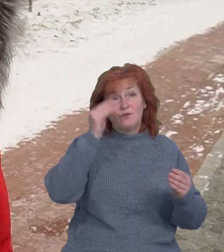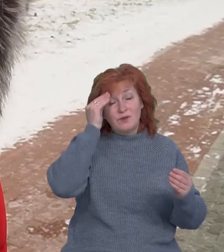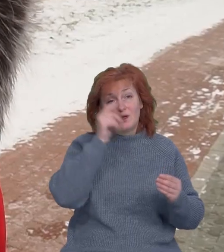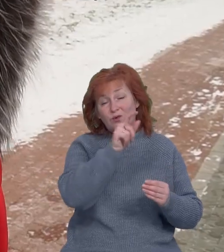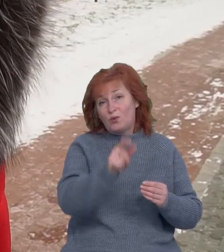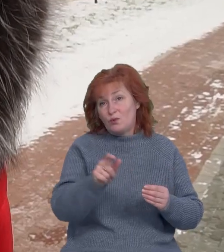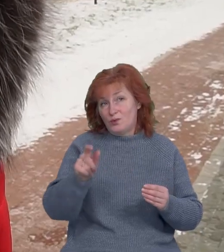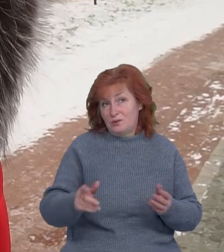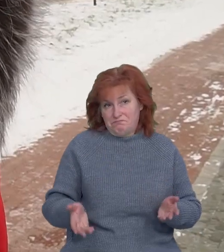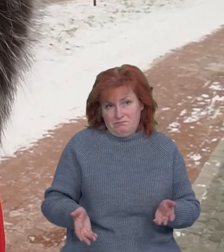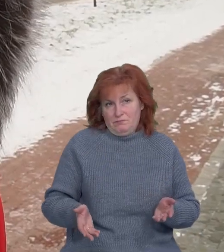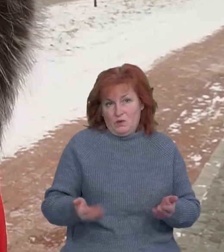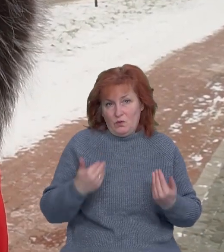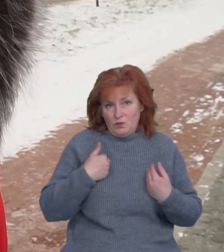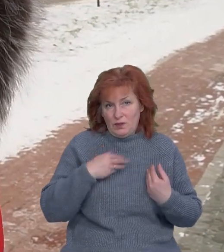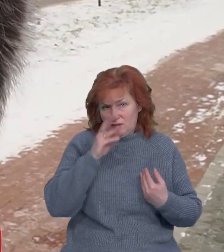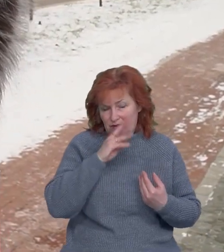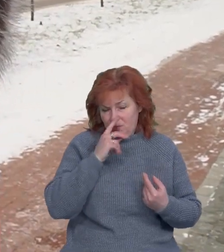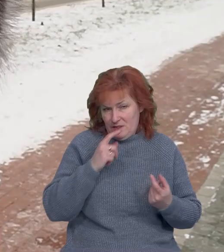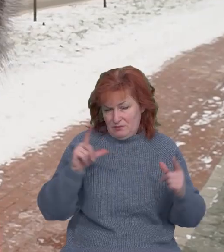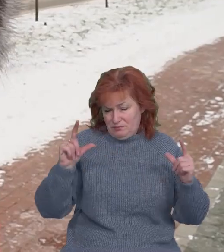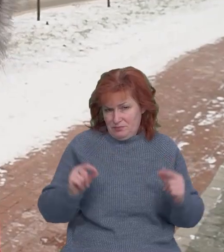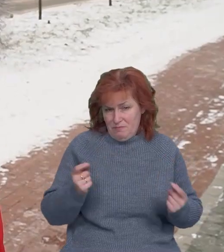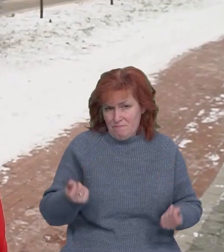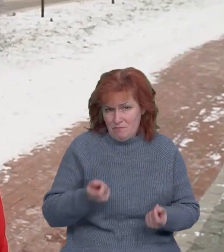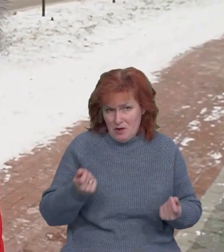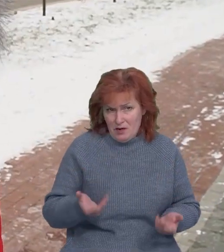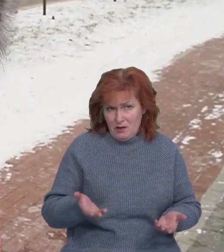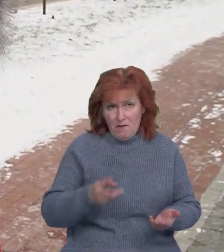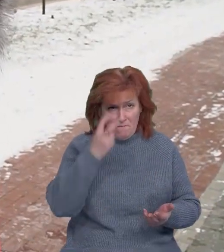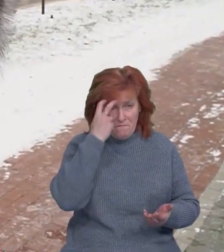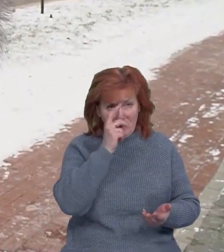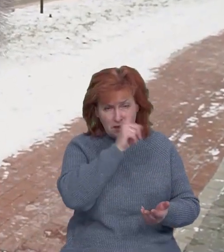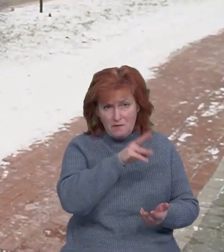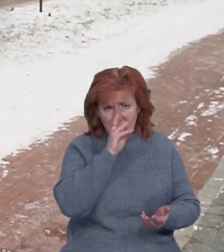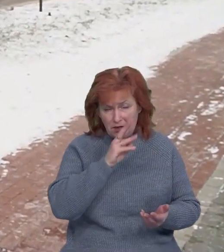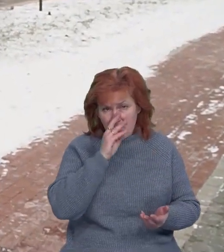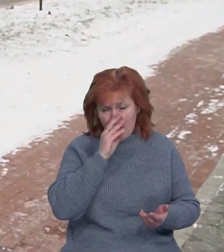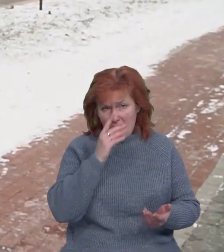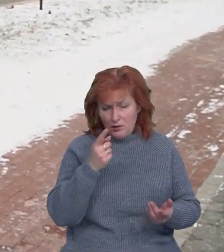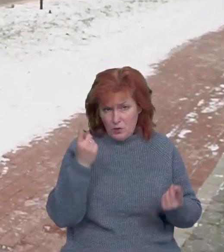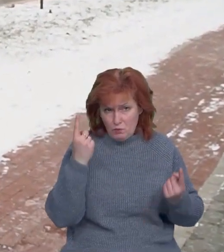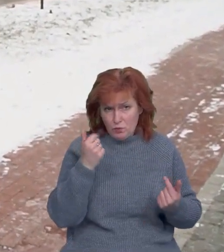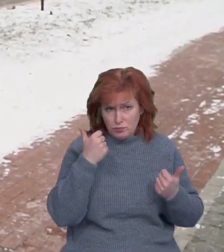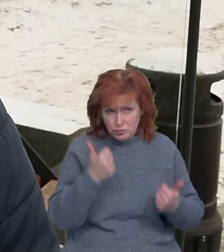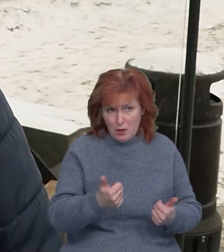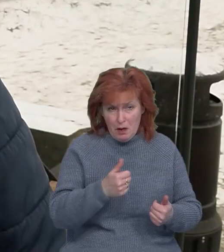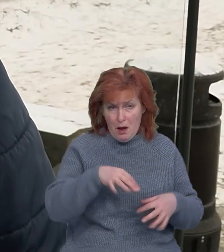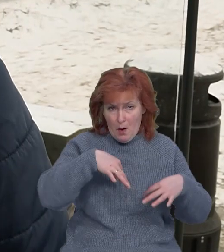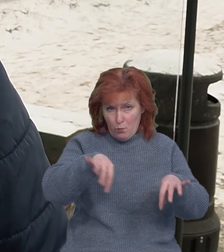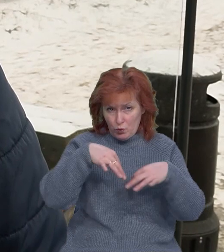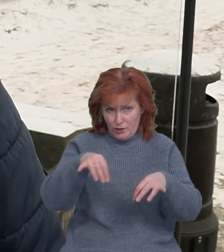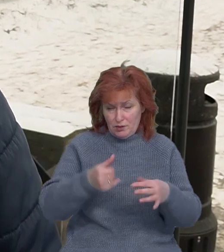-різному. У нас не такі великі зарплати в місті, щоб їх піднімати. В Києві зарплати більше, а проїзд коштує менше.